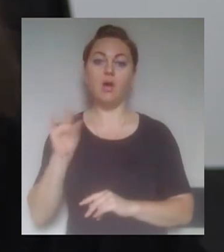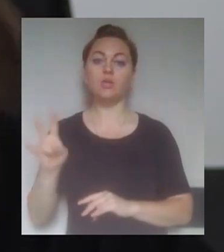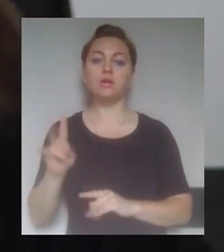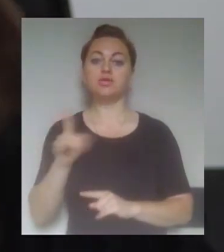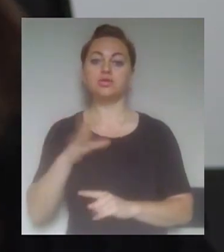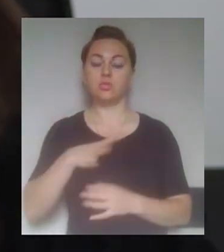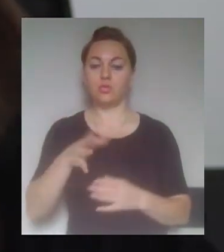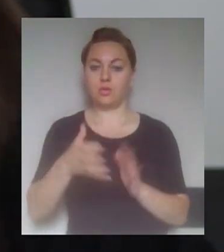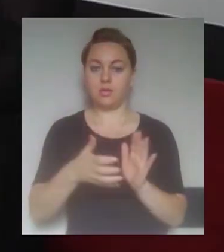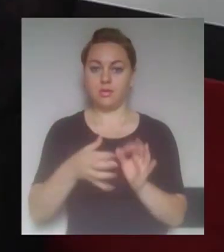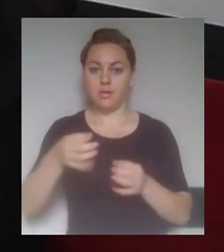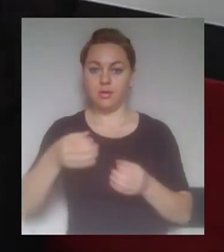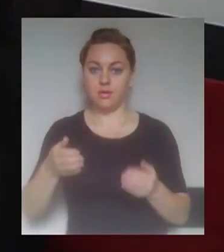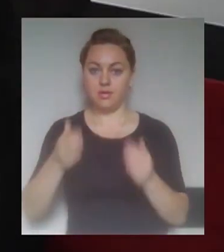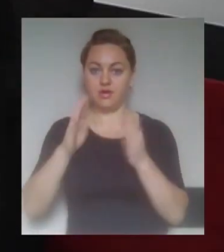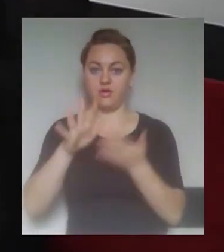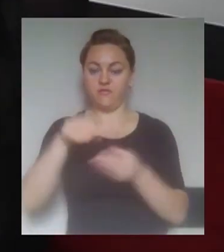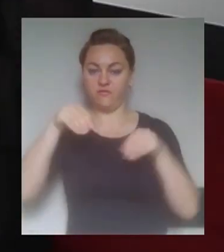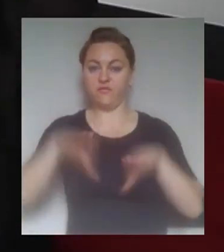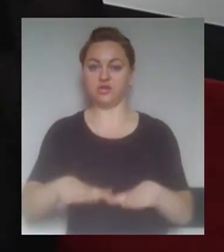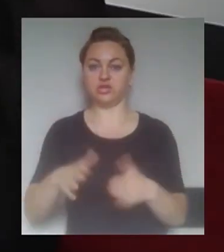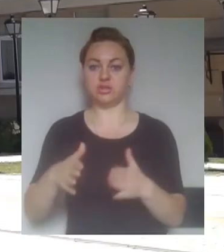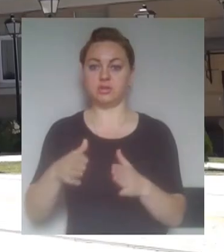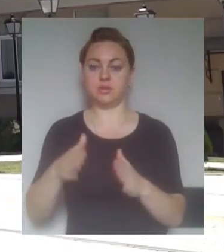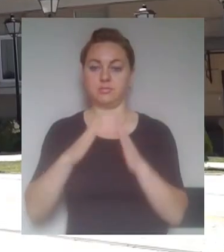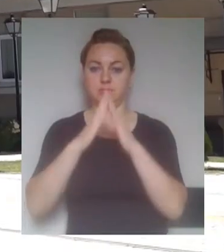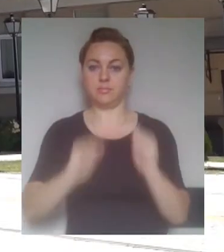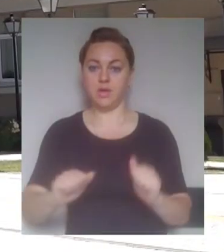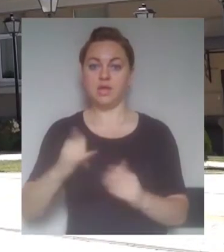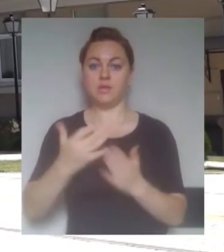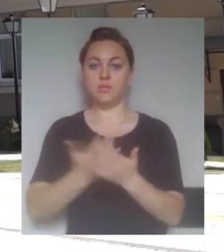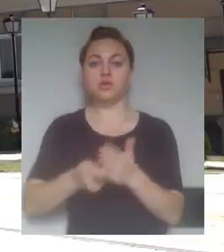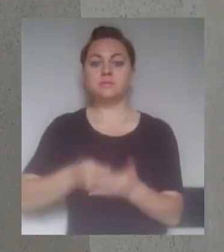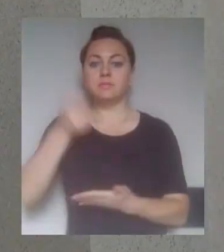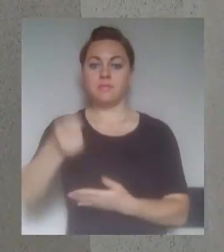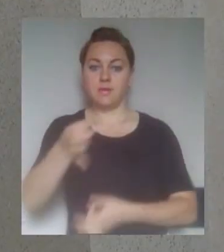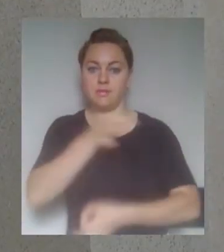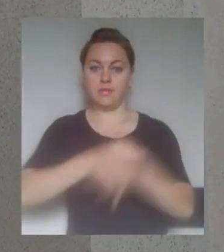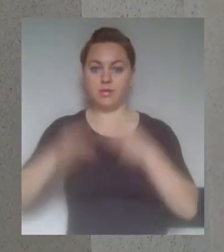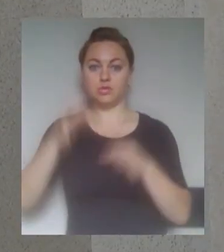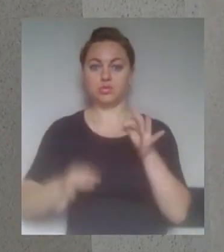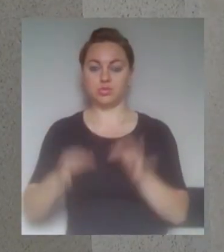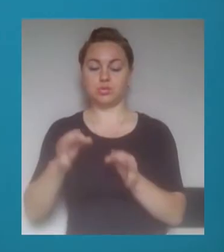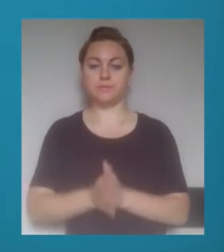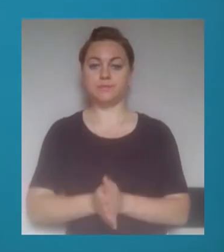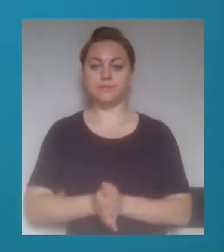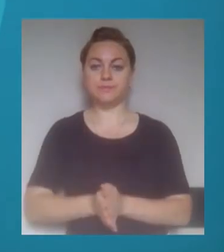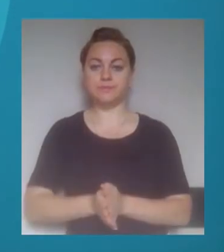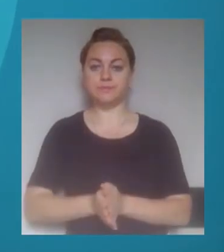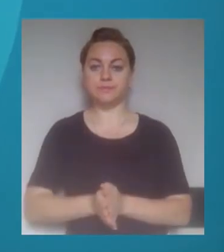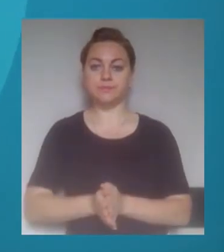питання про його знесення. Тоді представники Одеської міської ради подали апеляцію. Кристина Шкрябіна, Олексій Мирашкін, новини на Суспільному, Одеса.